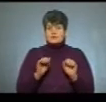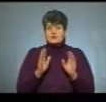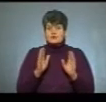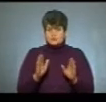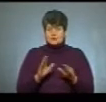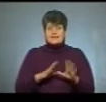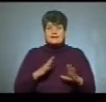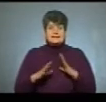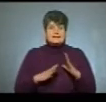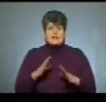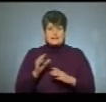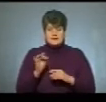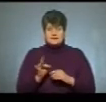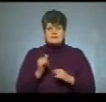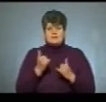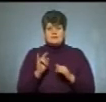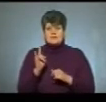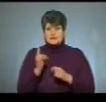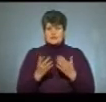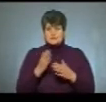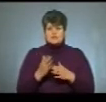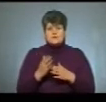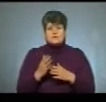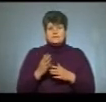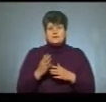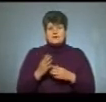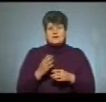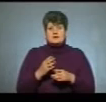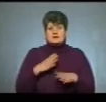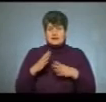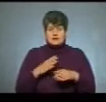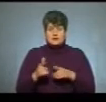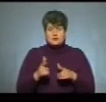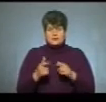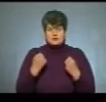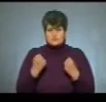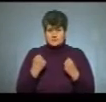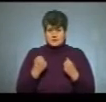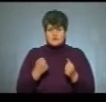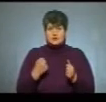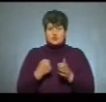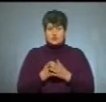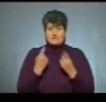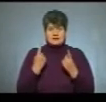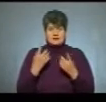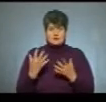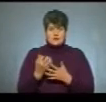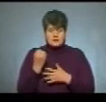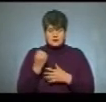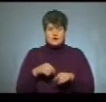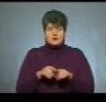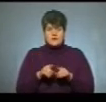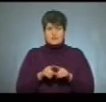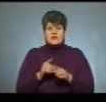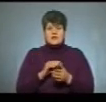ніби як тренером для абітурієнта. Якщо проводить аналоги зі спортом, тренер, який готує спортсмена до великих спортивних досягнень, так само і